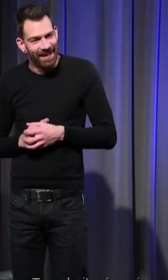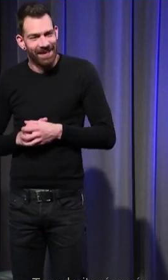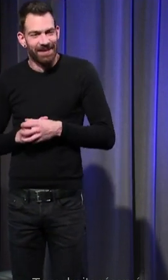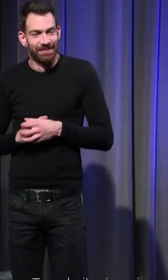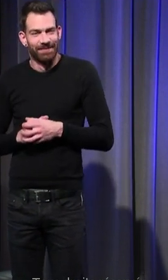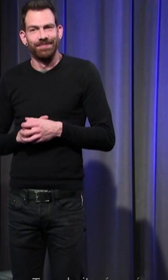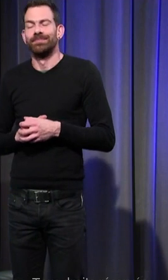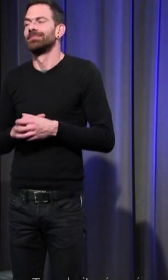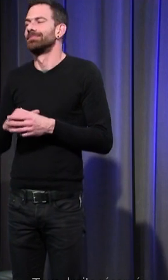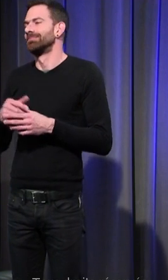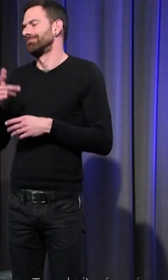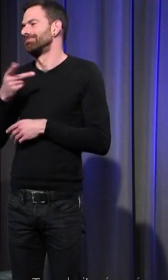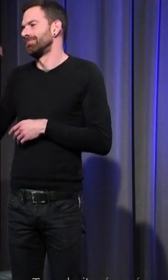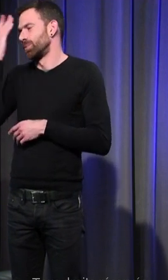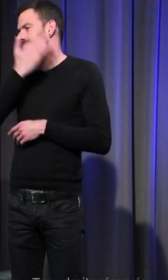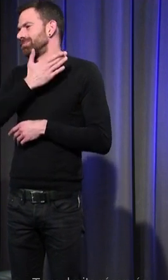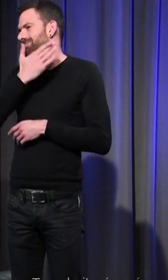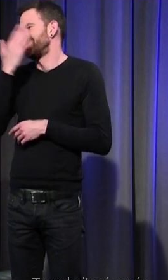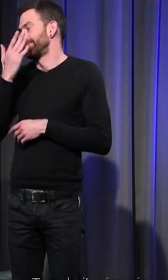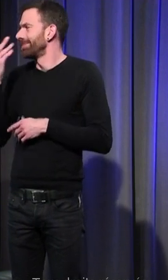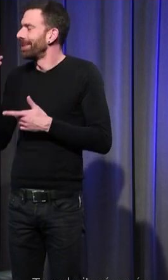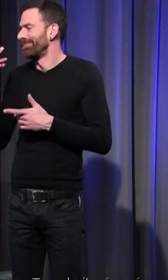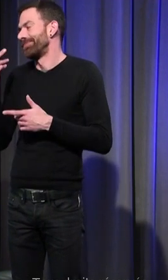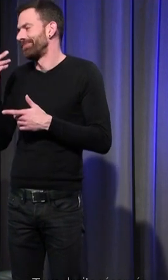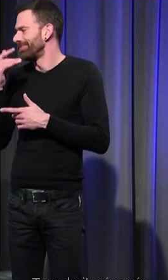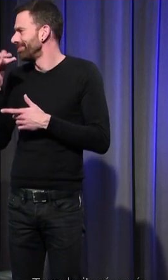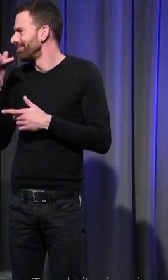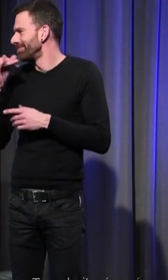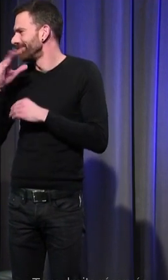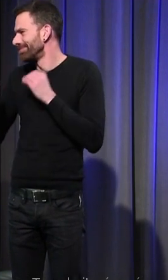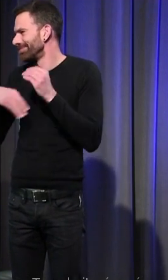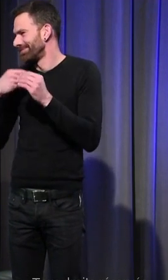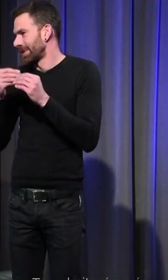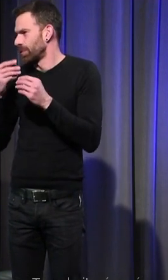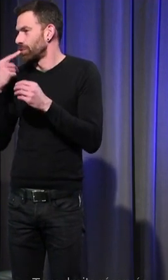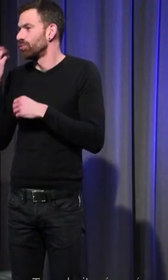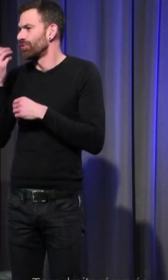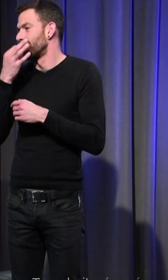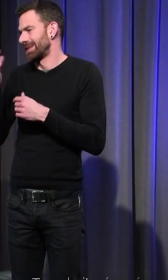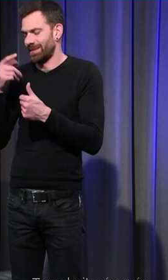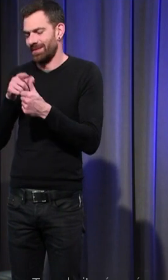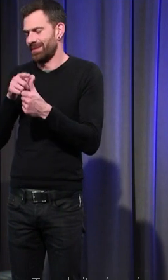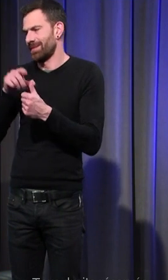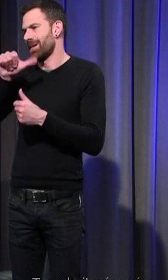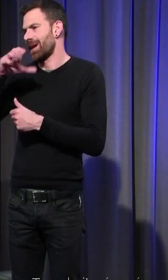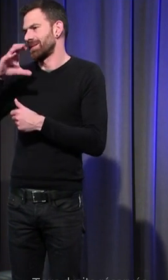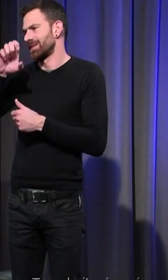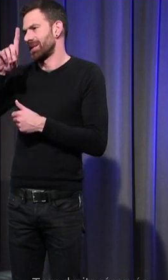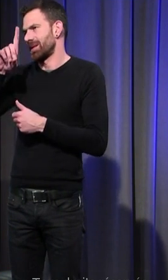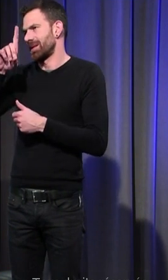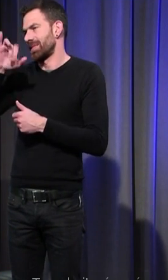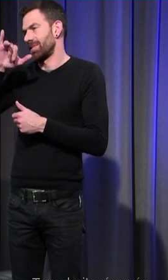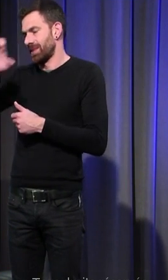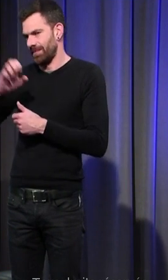alors le plus cogné des trois dans le petit monde ce qui est très très fortement évoqué c'est l'acédie l'acédie